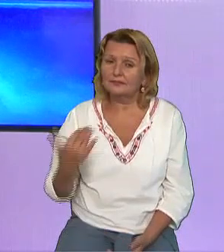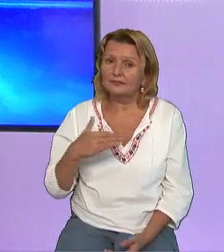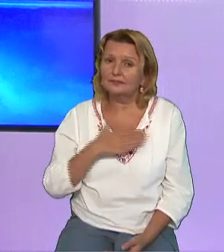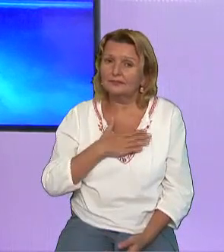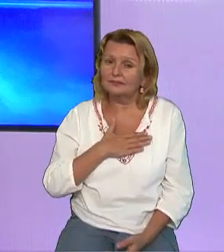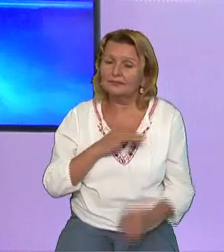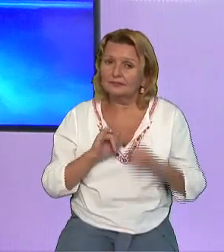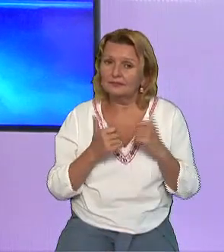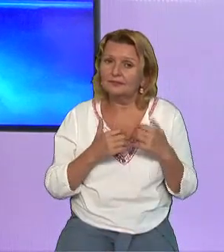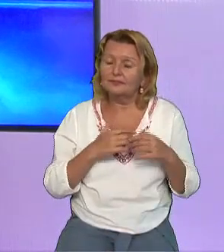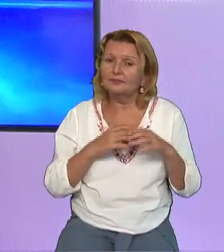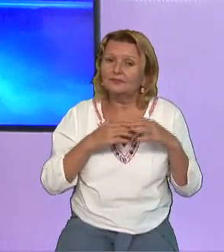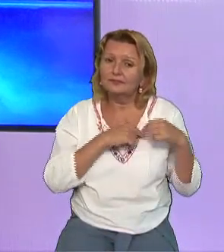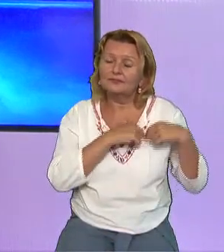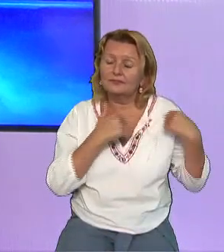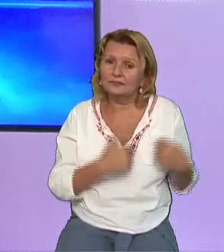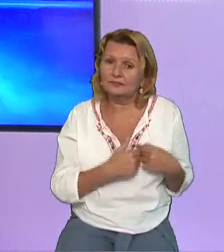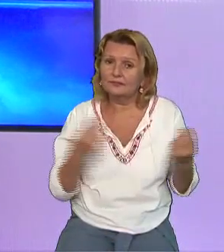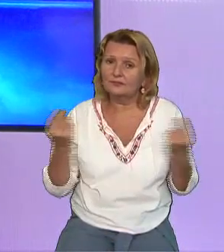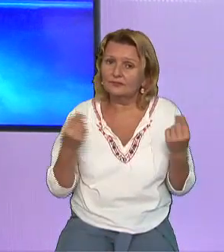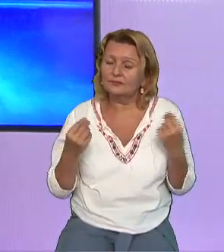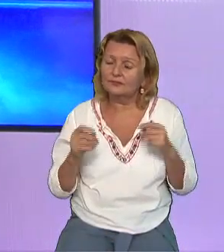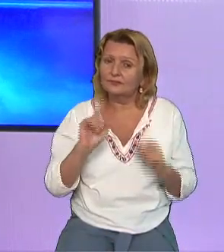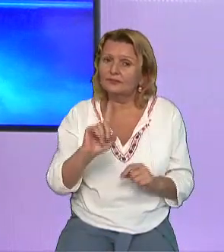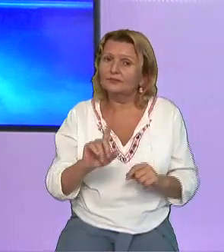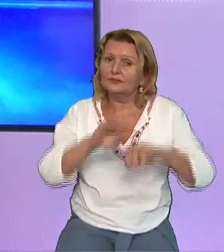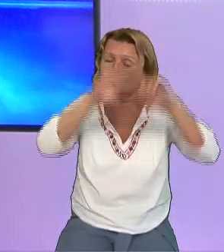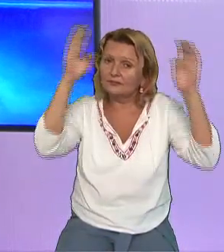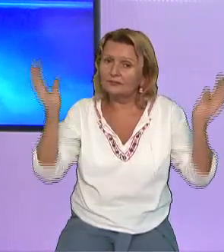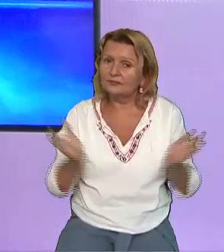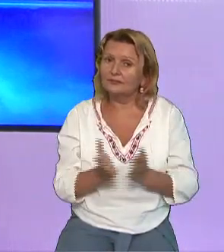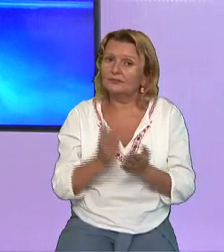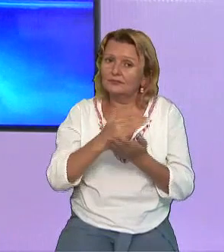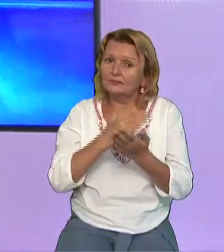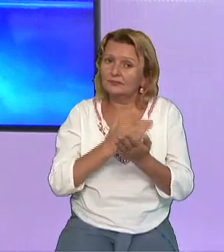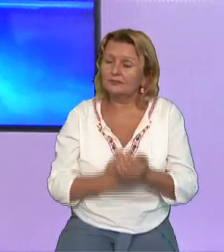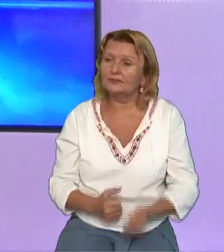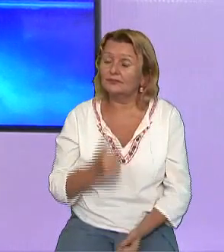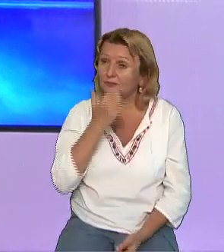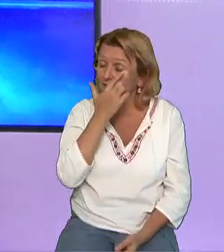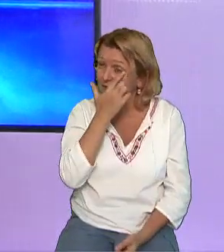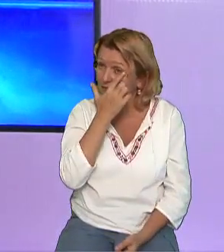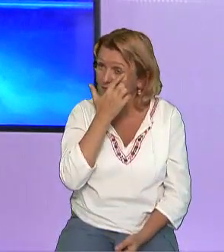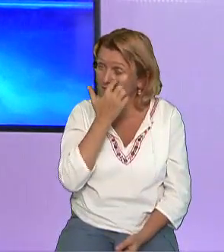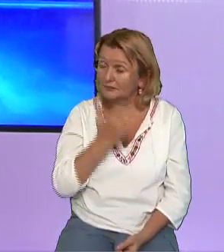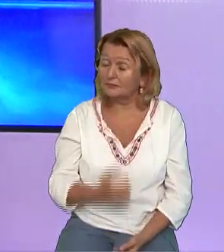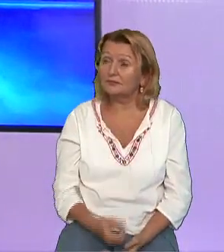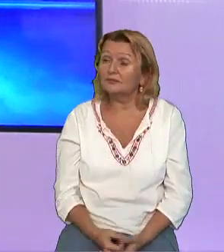Vă mulțumim tuturor celor care face sacrificii și urmăriți programul nostru. Aș vrea să vă spun încă, într-o paranteză,